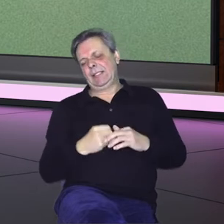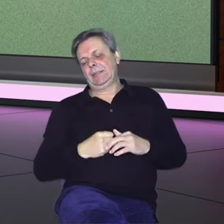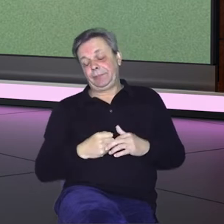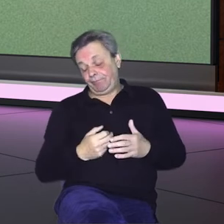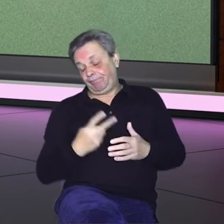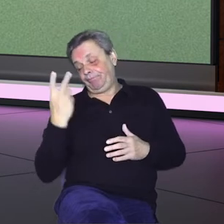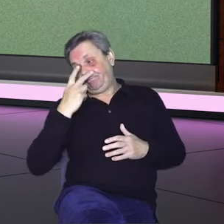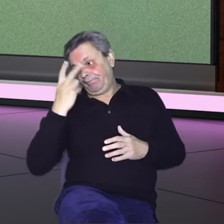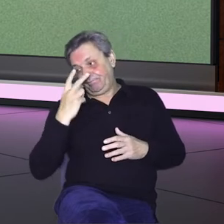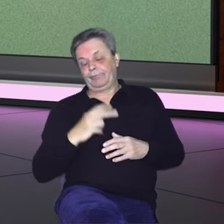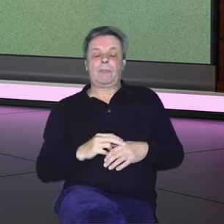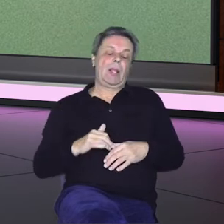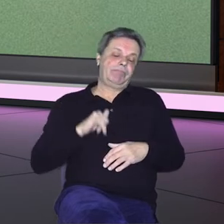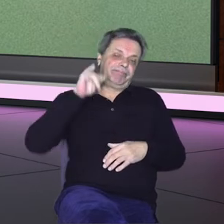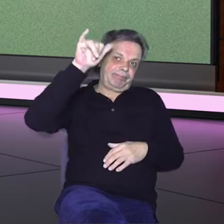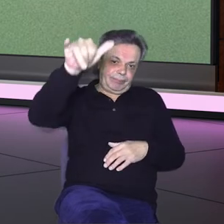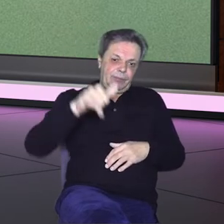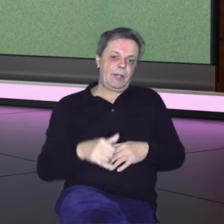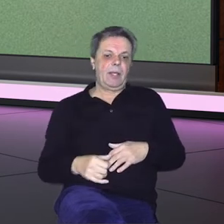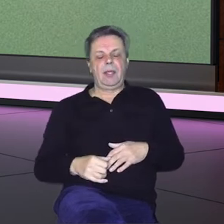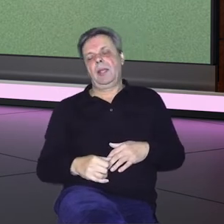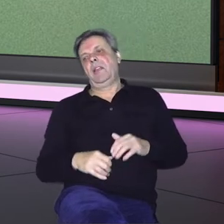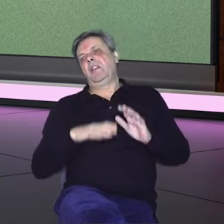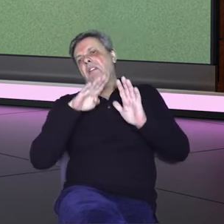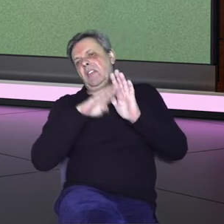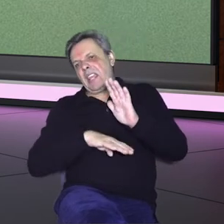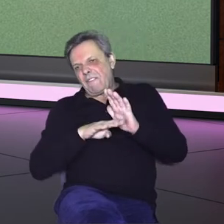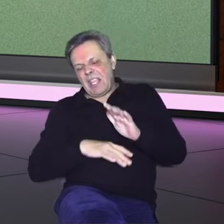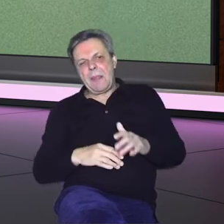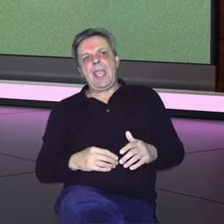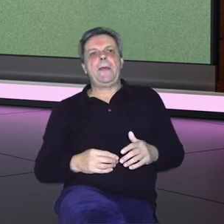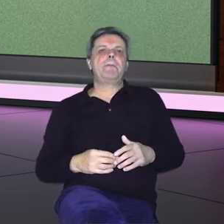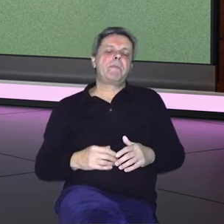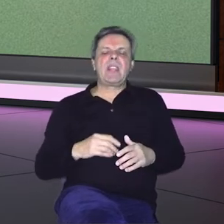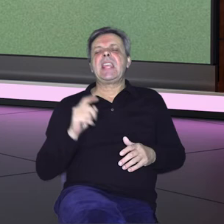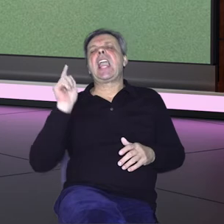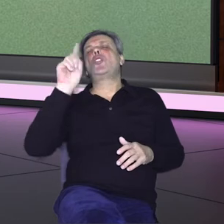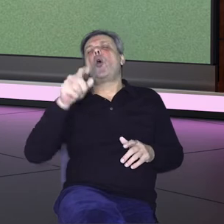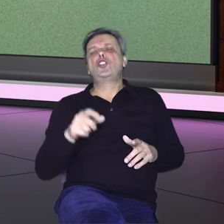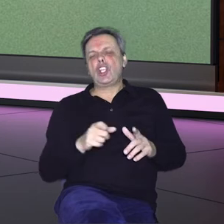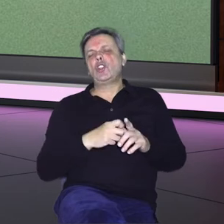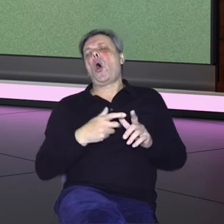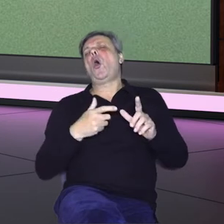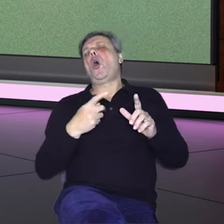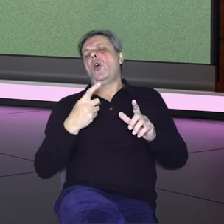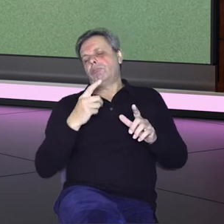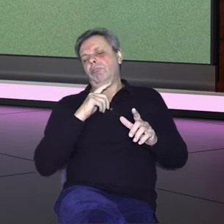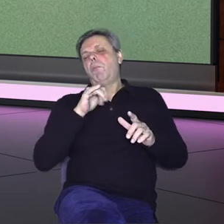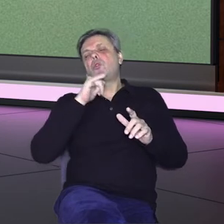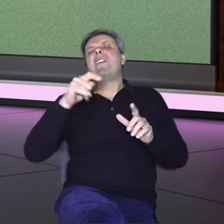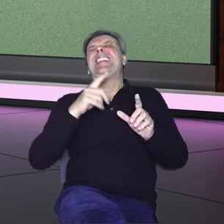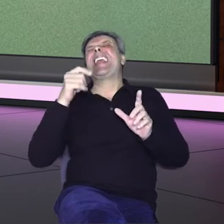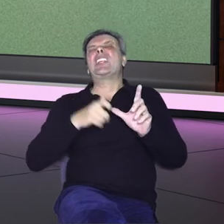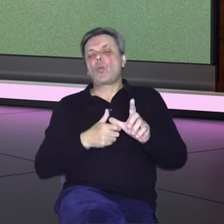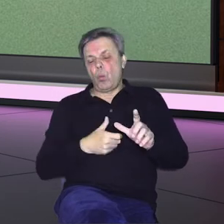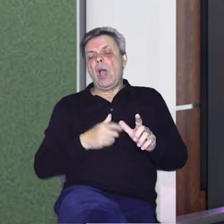jeftine karte, let zadar dva i pol sata. I jeftinije u svakom slučaju doći do Irske nego, na primjer, iz Dubrovnika do Zagreba, autobusom